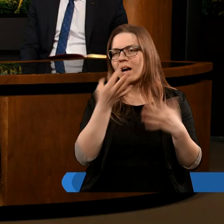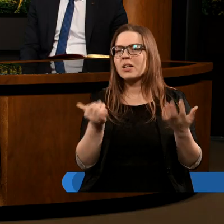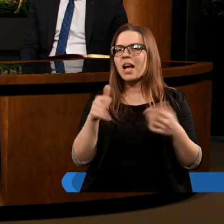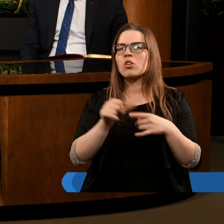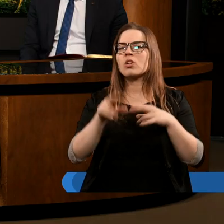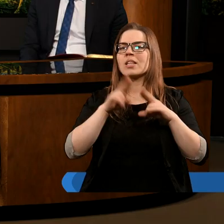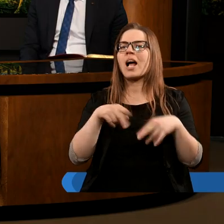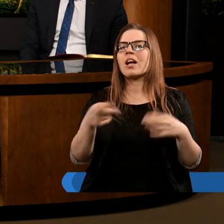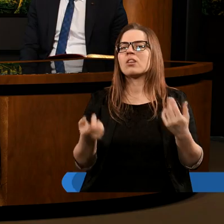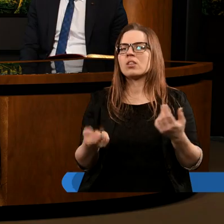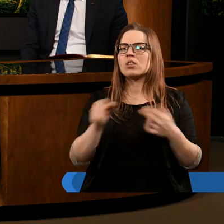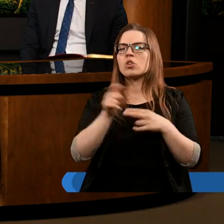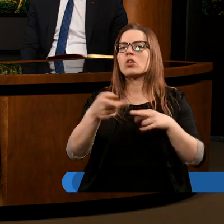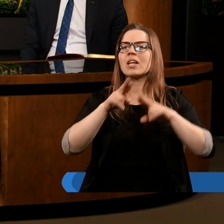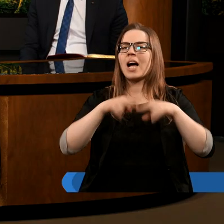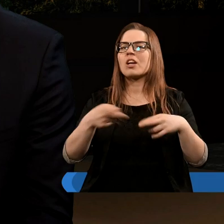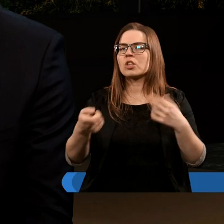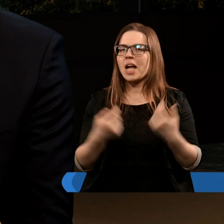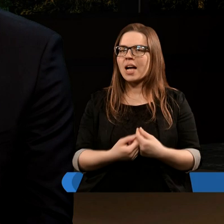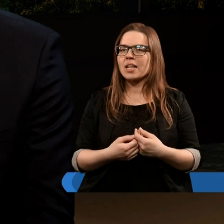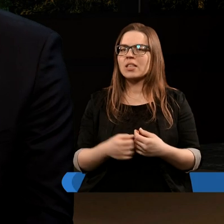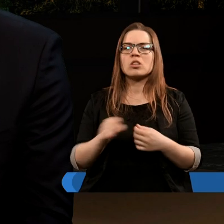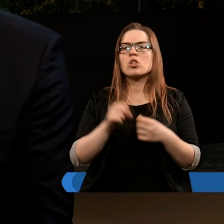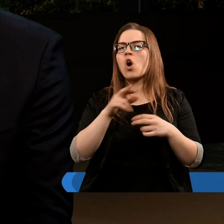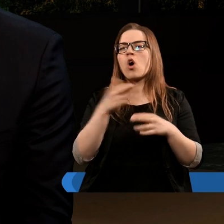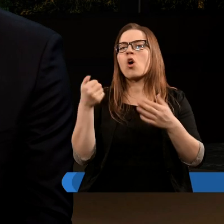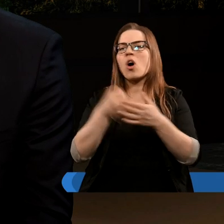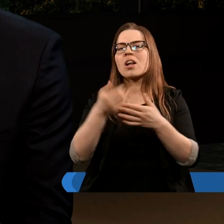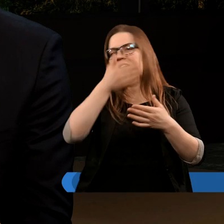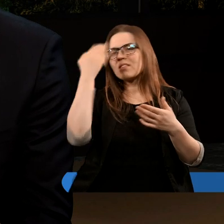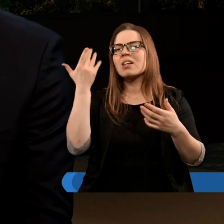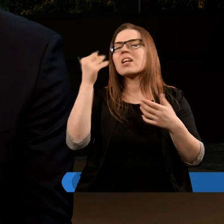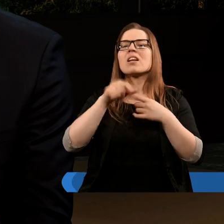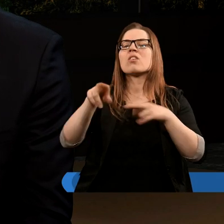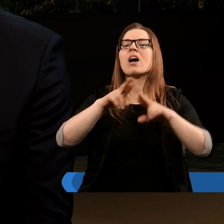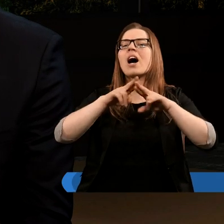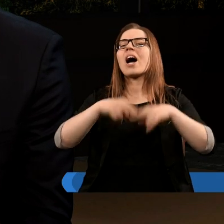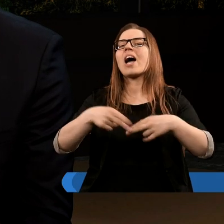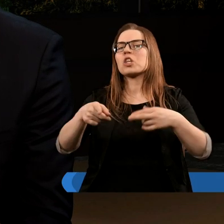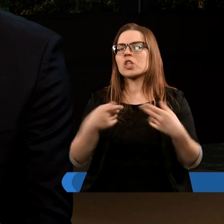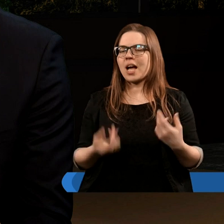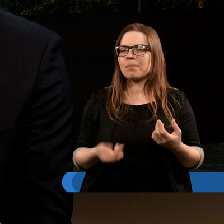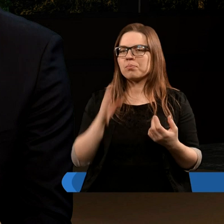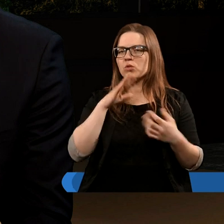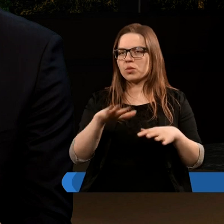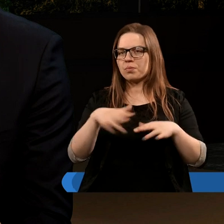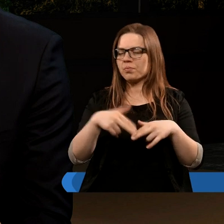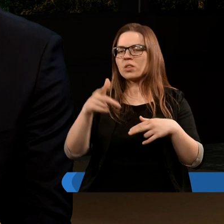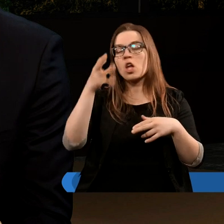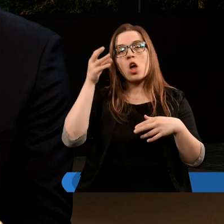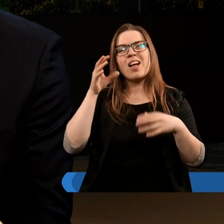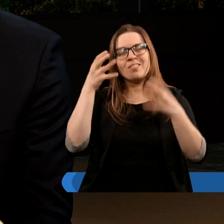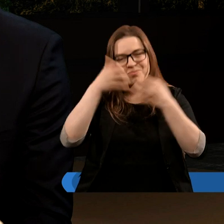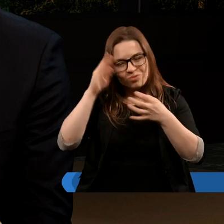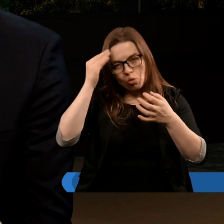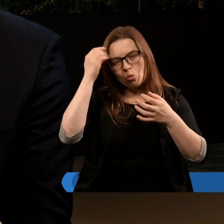Jak to jest? Ile to jest reszta? Do końca nie wiemy ile to jest ta reszta, bo tekst nie skupia się na